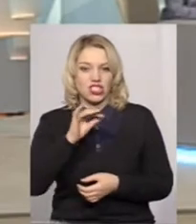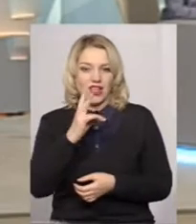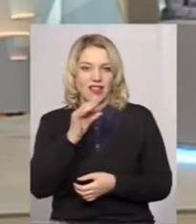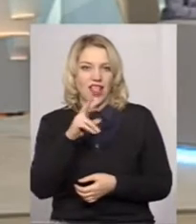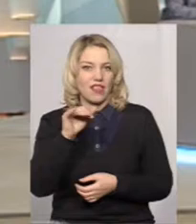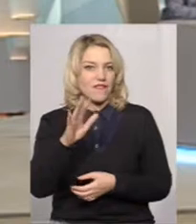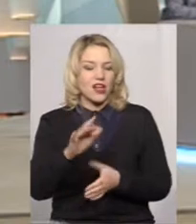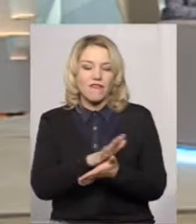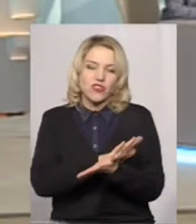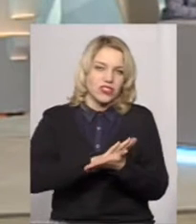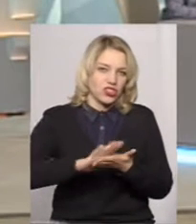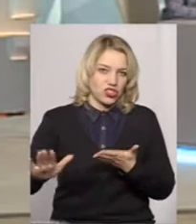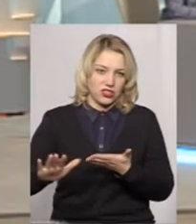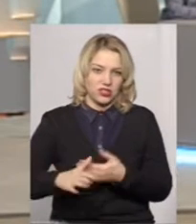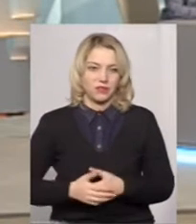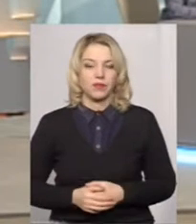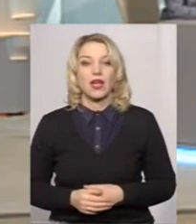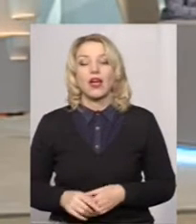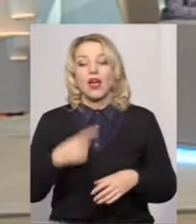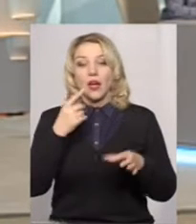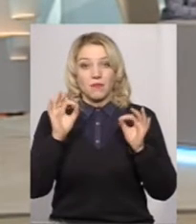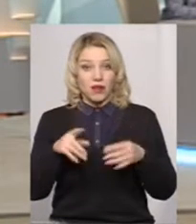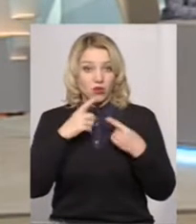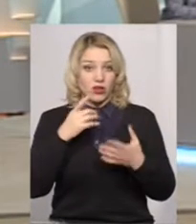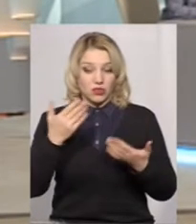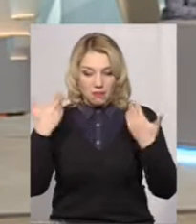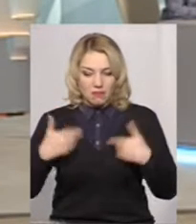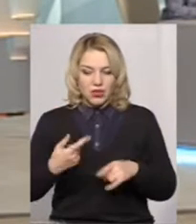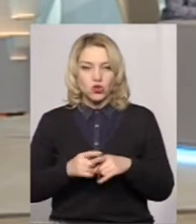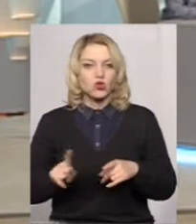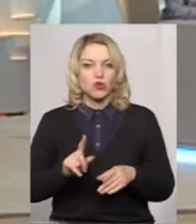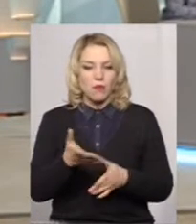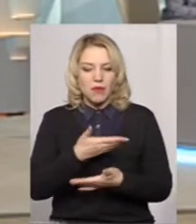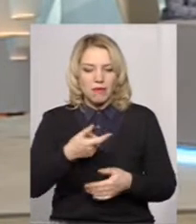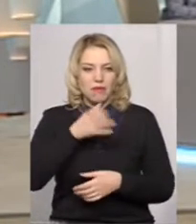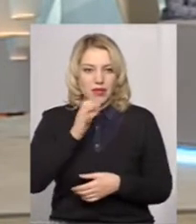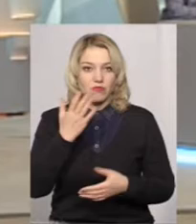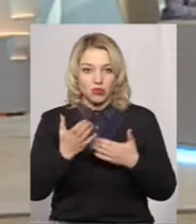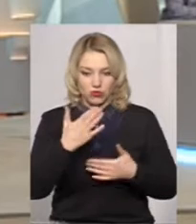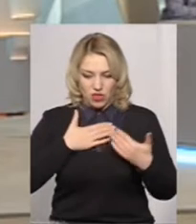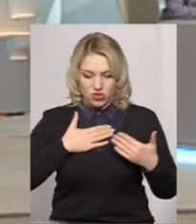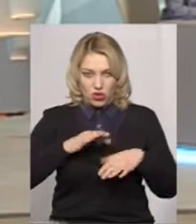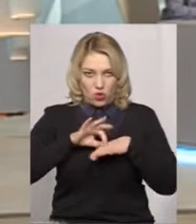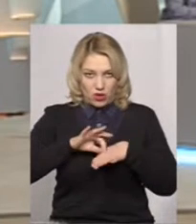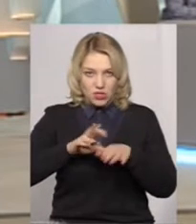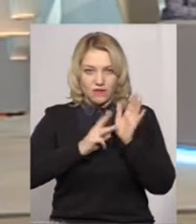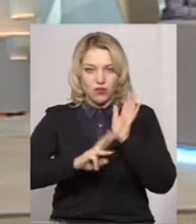Правду кажуть, ми це то, що ми п'ємо. Тобто, якщо ми на 82% складаємося води, то наша, відповідно, та вода, яку ми